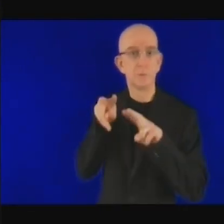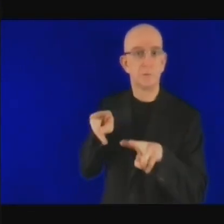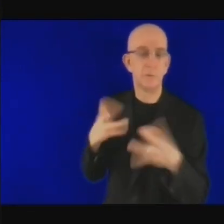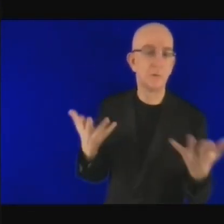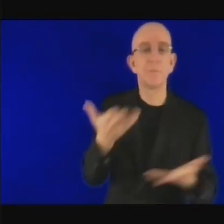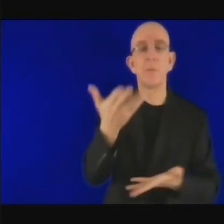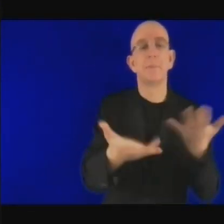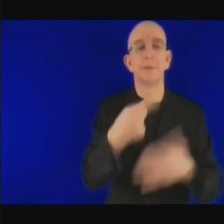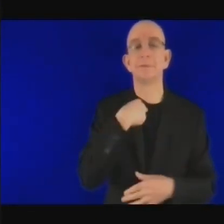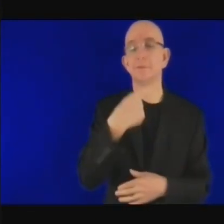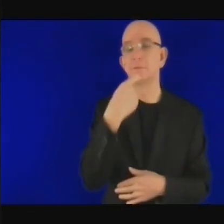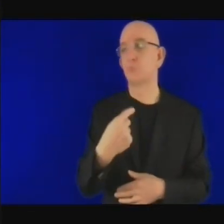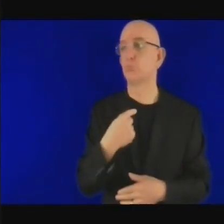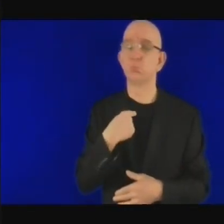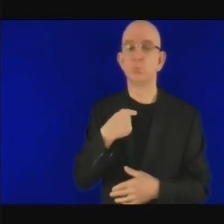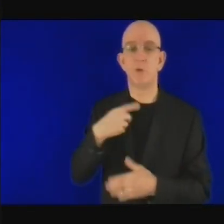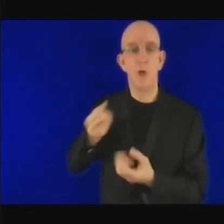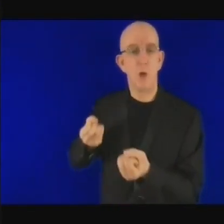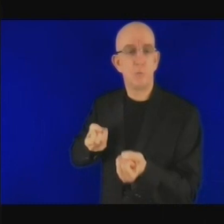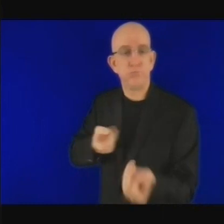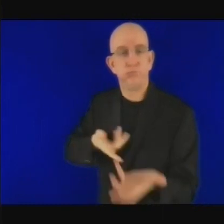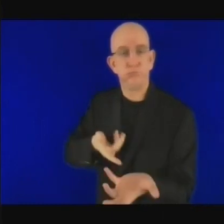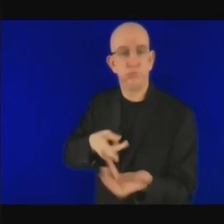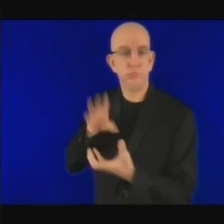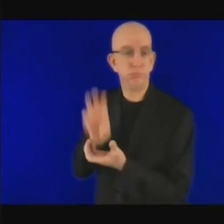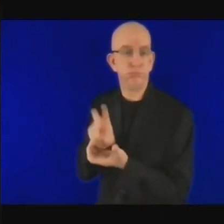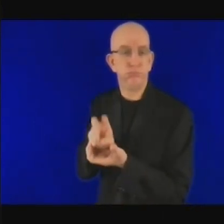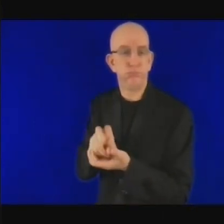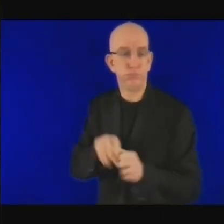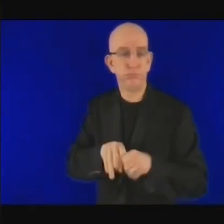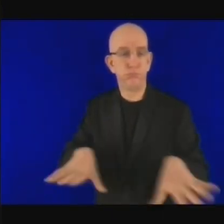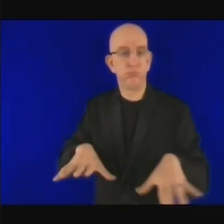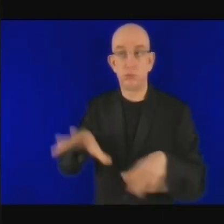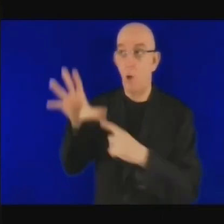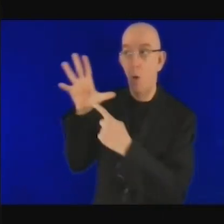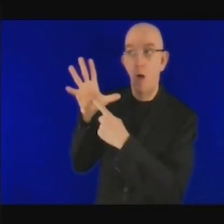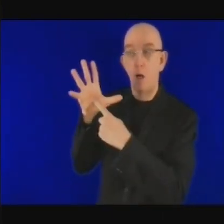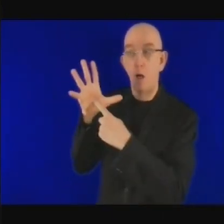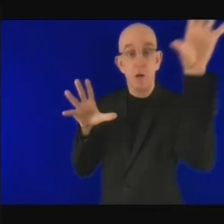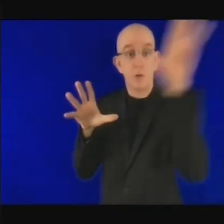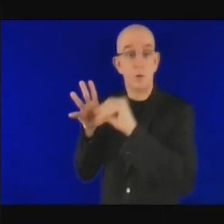enfant aura terminé si vous avez un enfant qui naît aujourd'hui